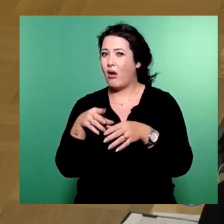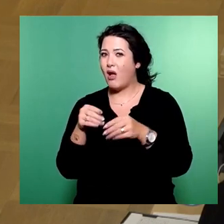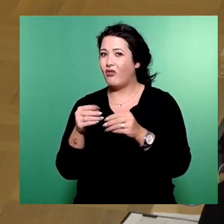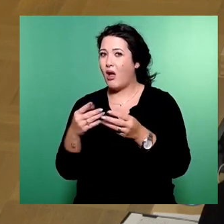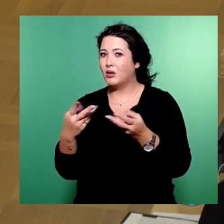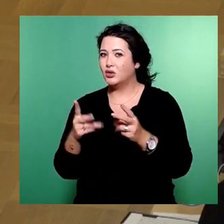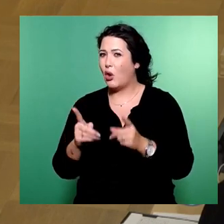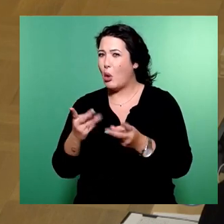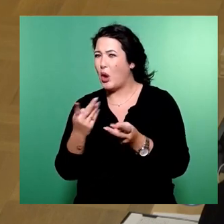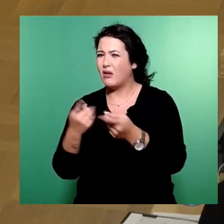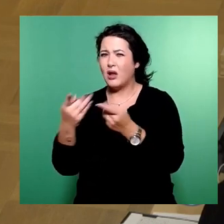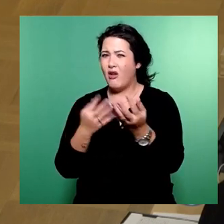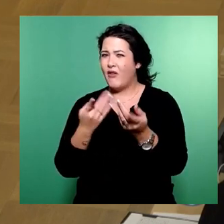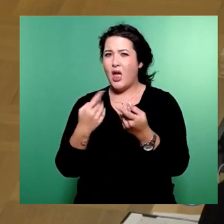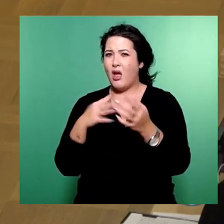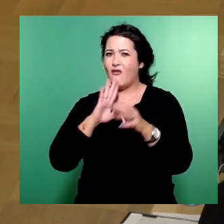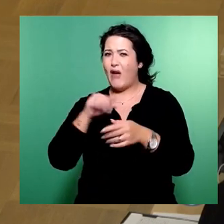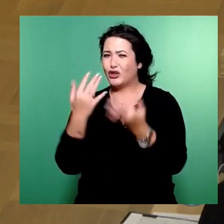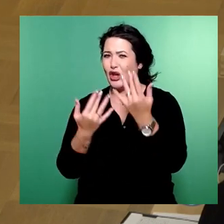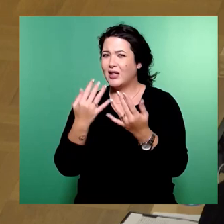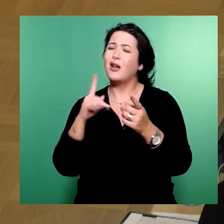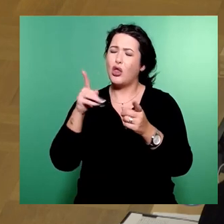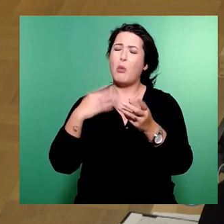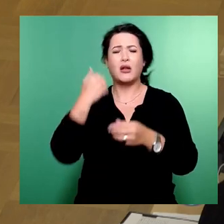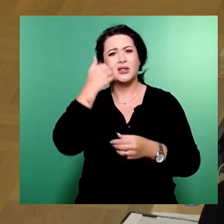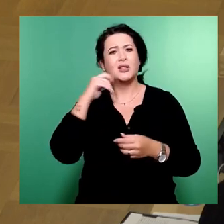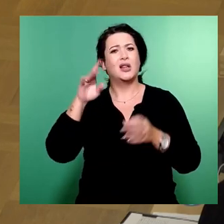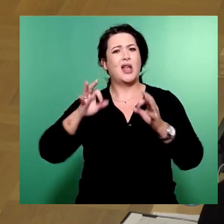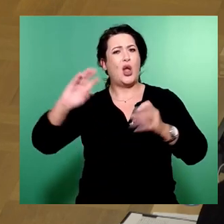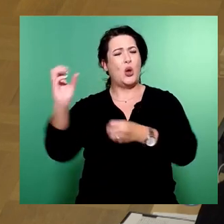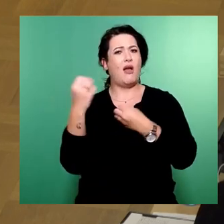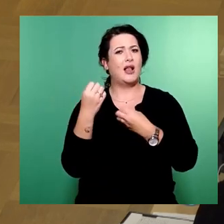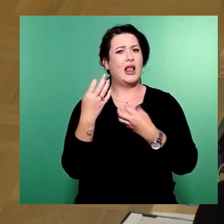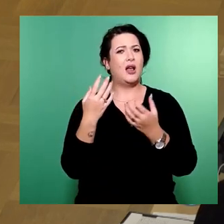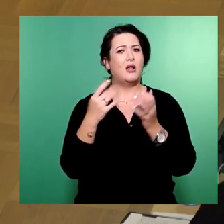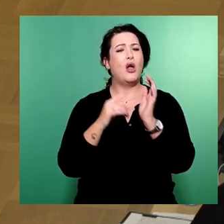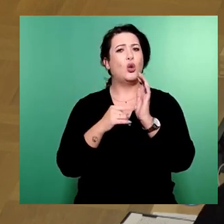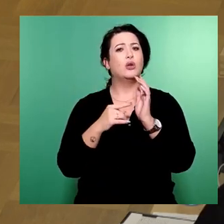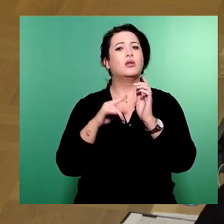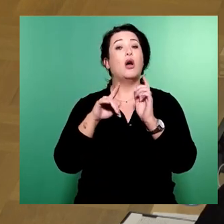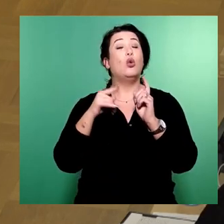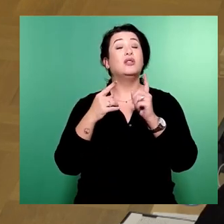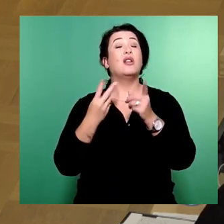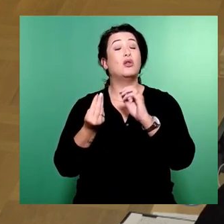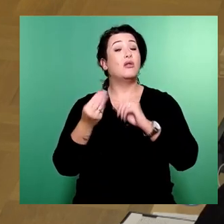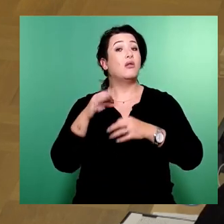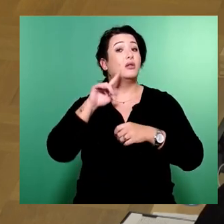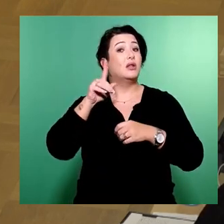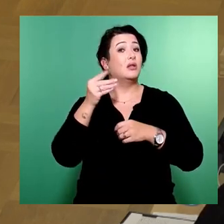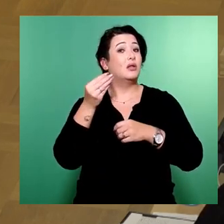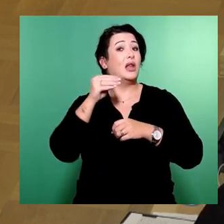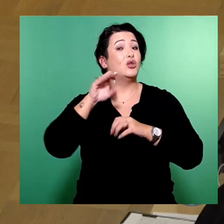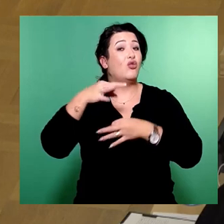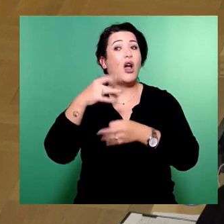es nicht. Also das wäre vielleicht nochmal wichtig klarzustellen und vielleicht in dem Zusammenhang auch noch, ist denn damit zu rechnen, dass wir dann so das denn wäre nächstes Jahr auch